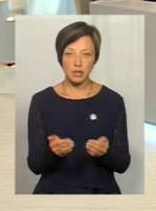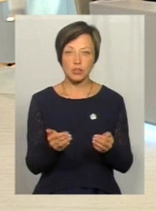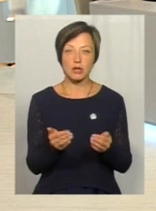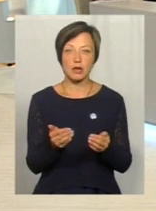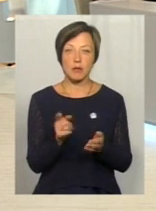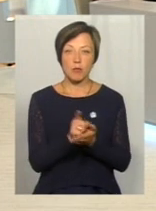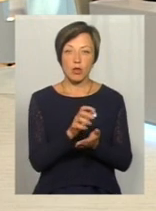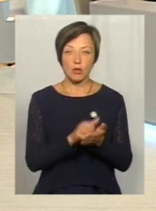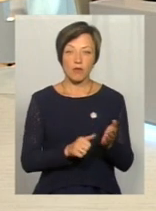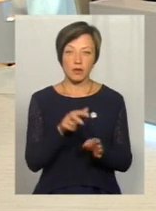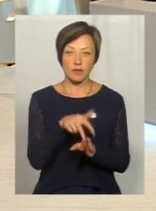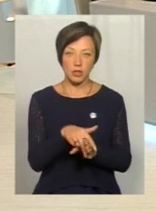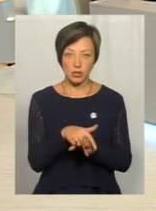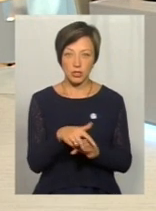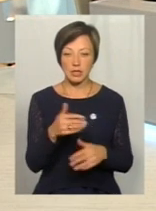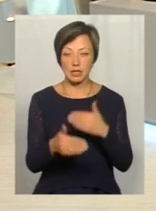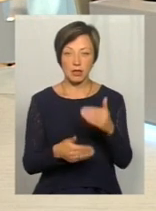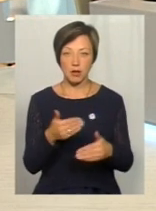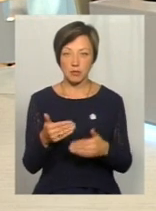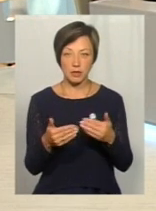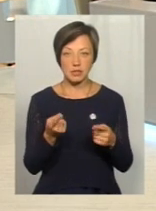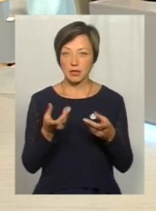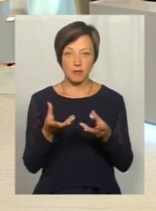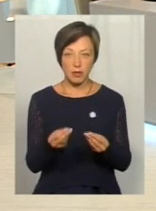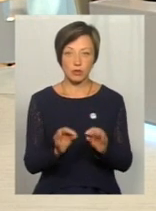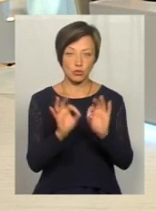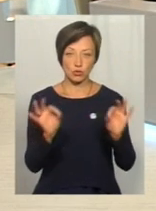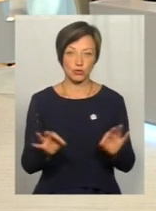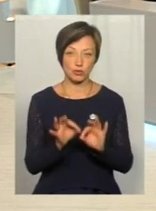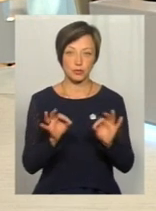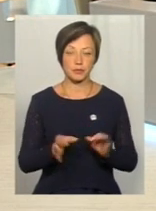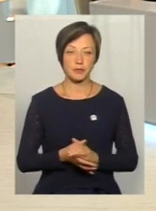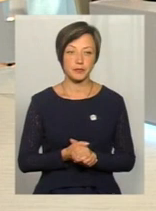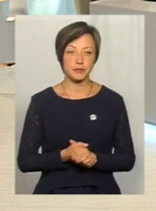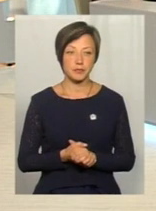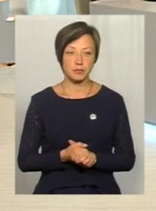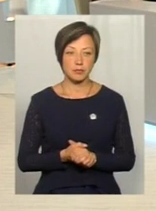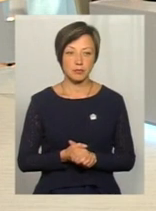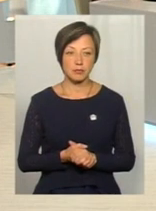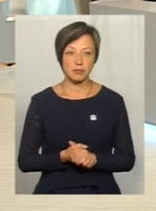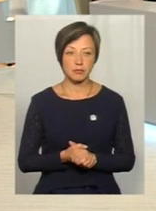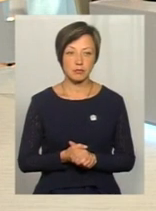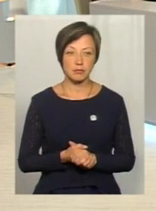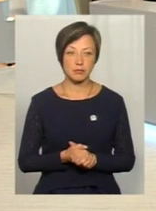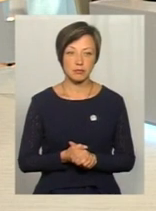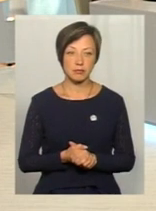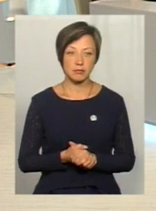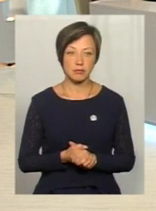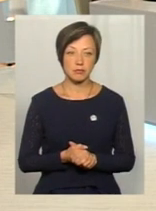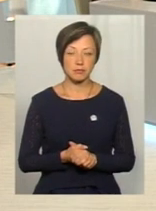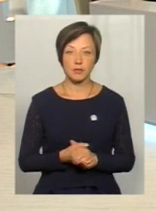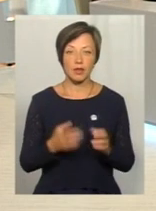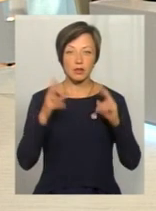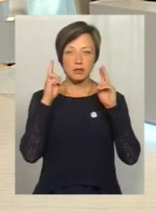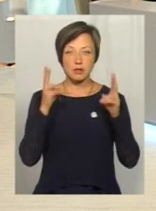податкове навантаження. Динаміки на суттєву динаміку. Це не вплинуло абсолютно. Так що, ну,